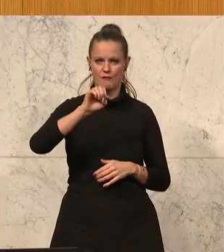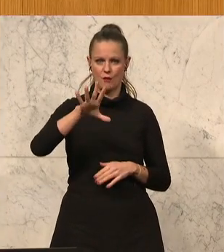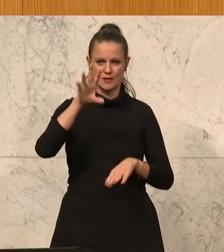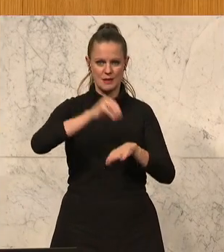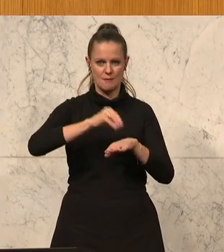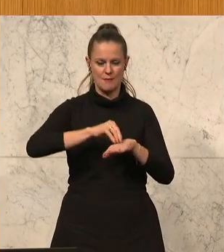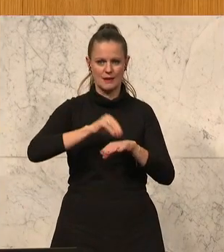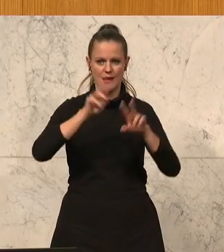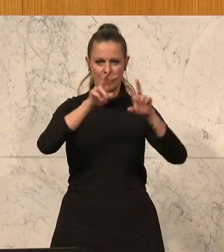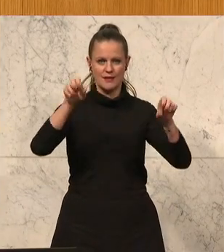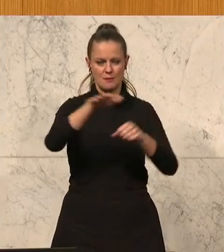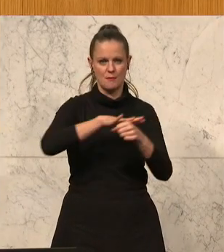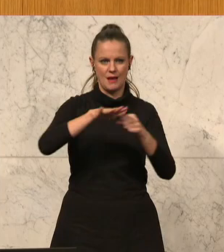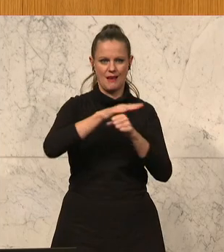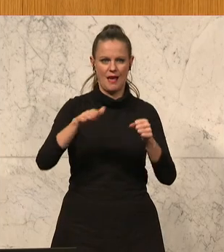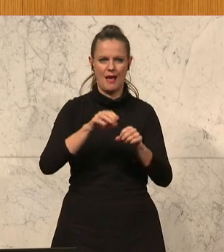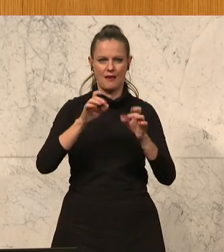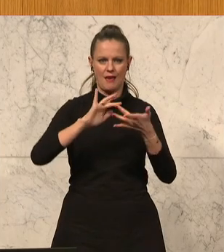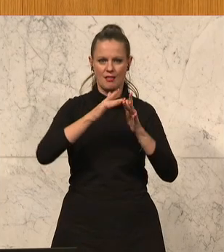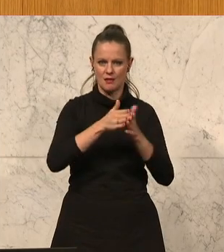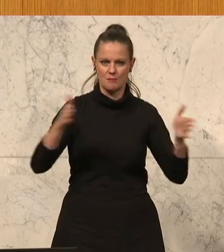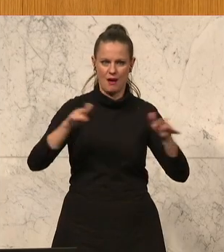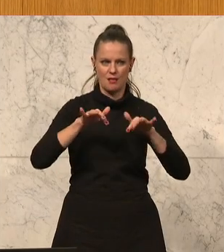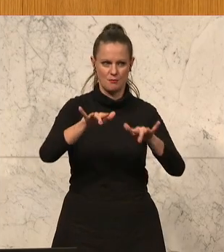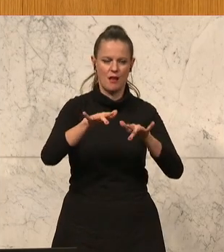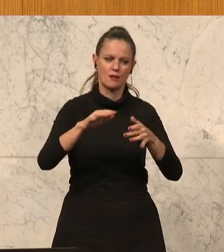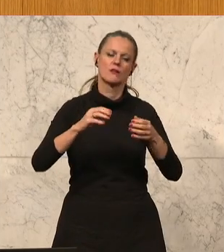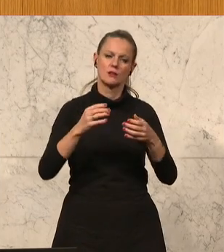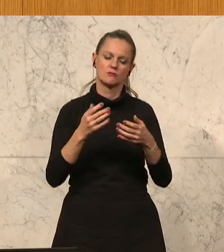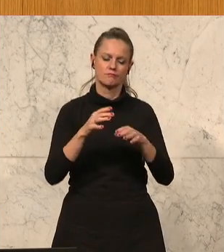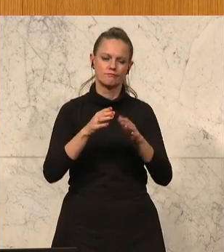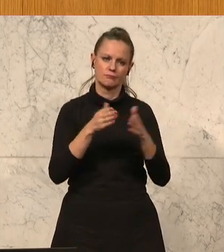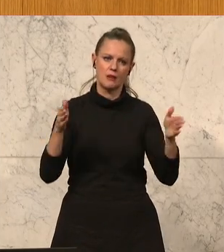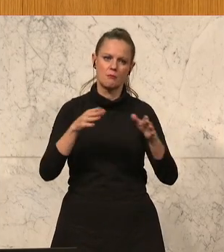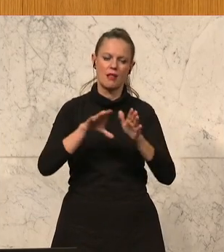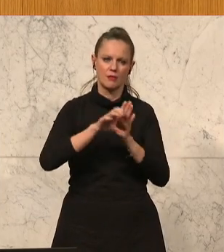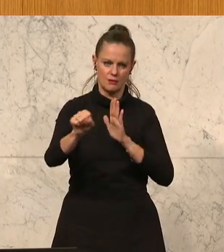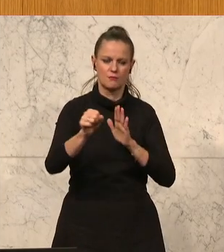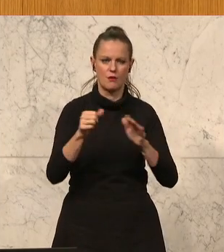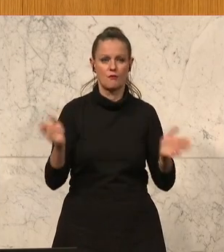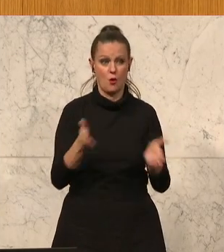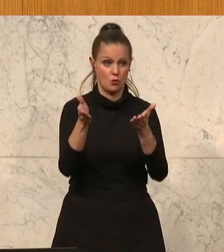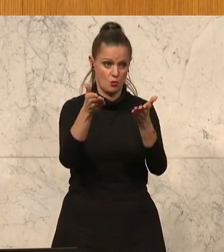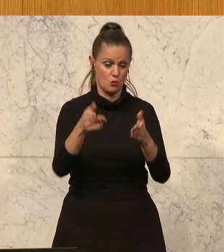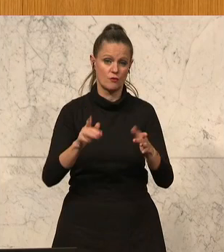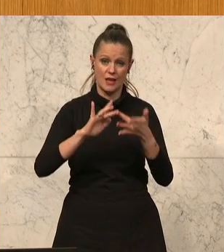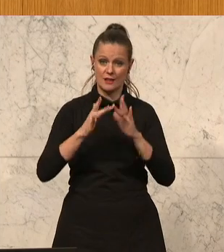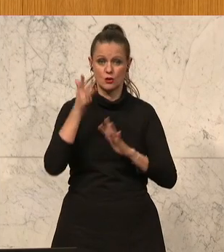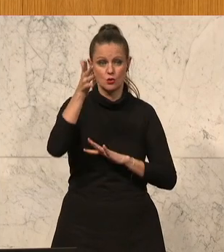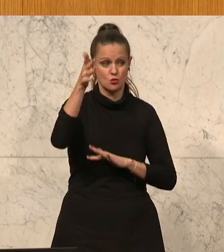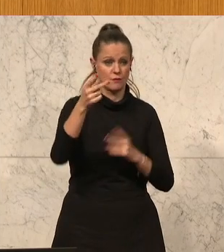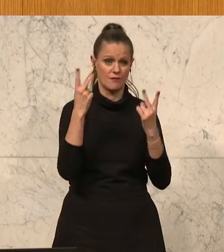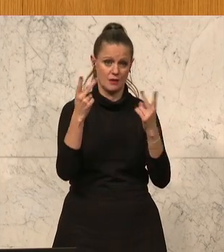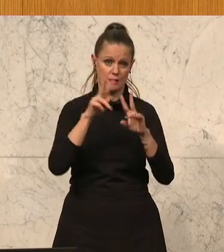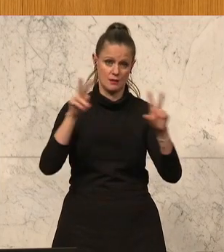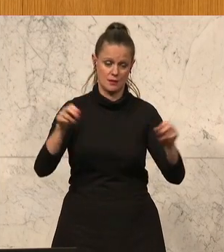zwar zum Themenbereich Breitbandförderung und Digitalisierung, das durchaus ein sehr wichtiges Zukunftsthema auch darstellt. Und hier